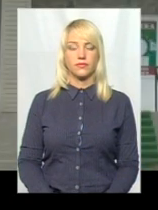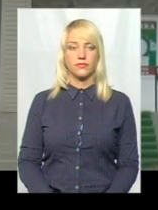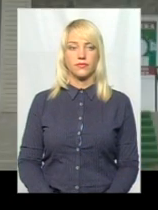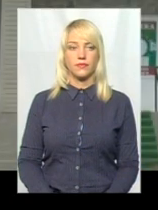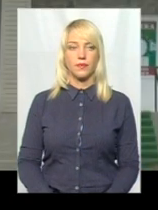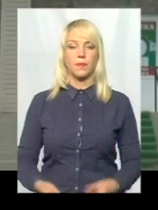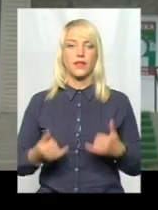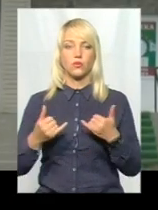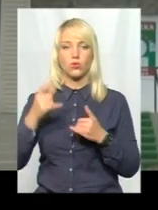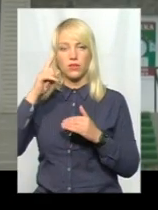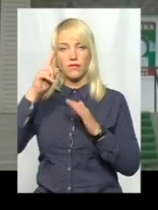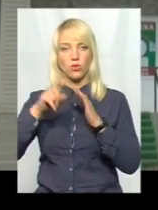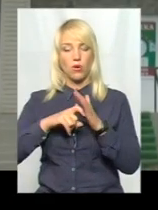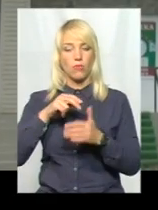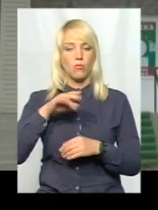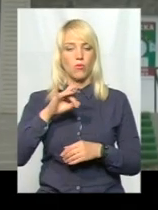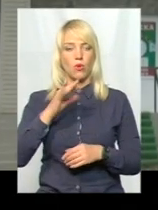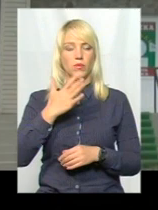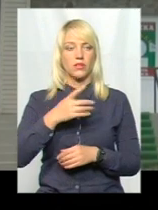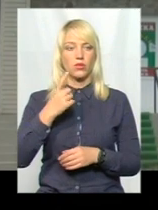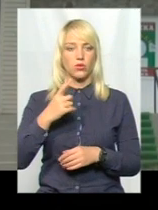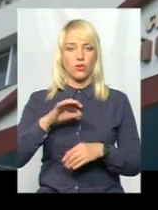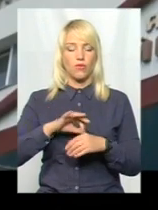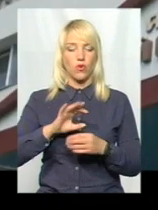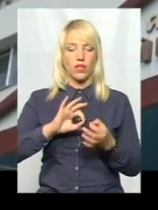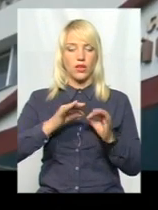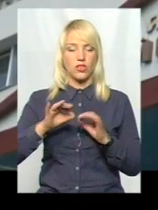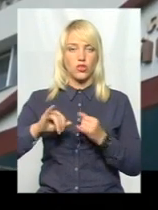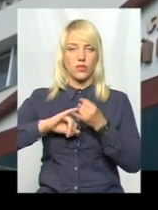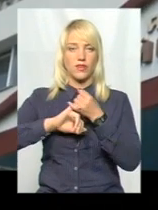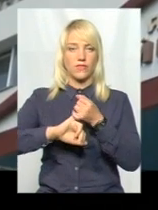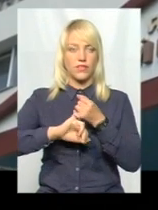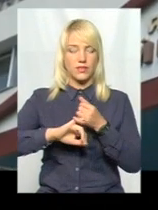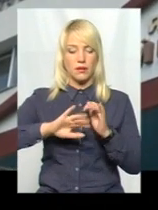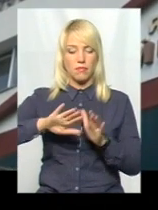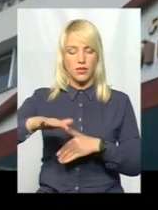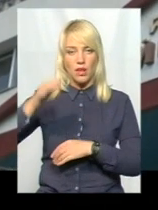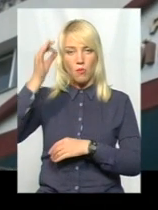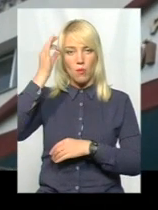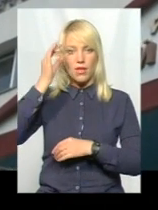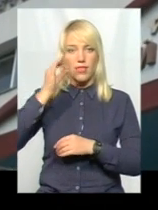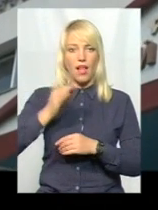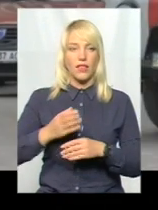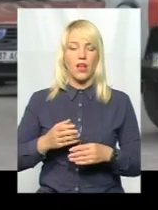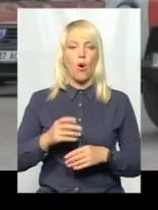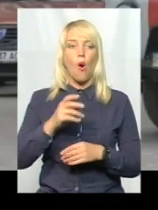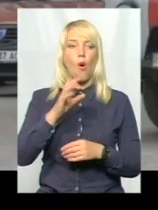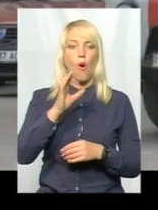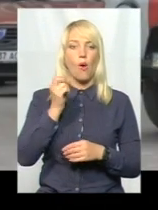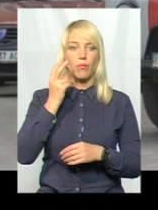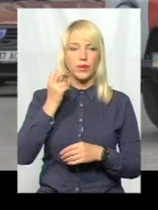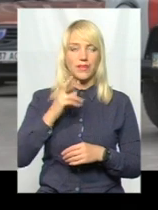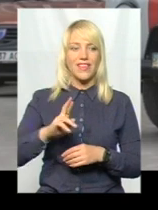Сьогодні відомо про 51 хворого на кишковій інфекції після поминальних обідів в одному з Ярмолинецьких кафе. За словами